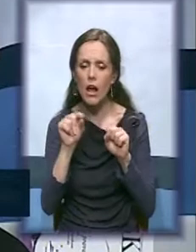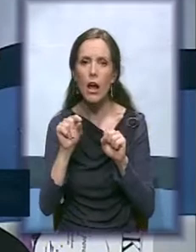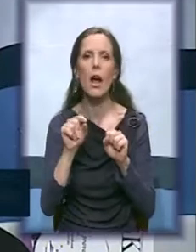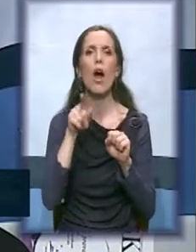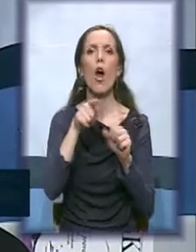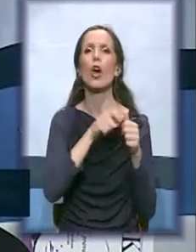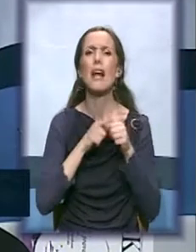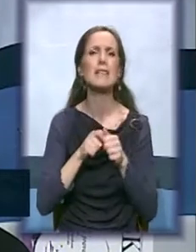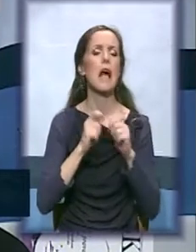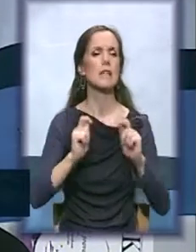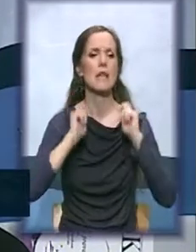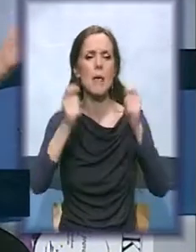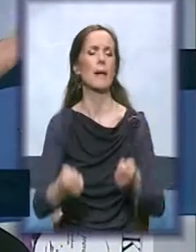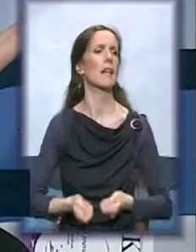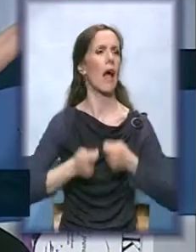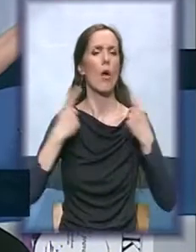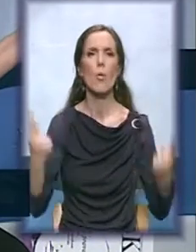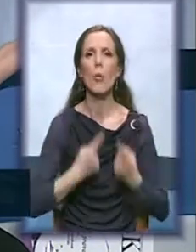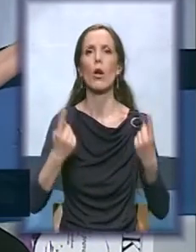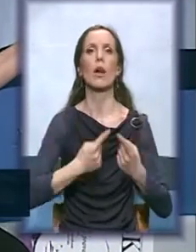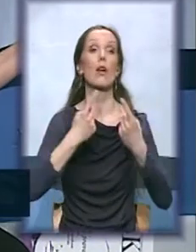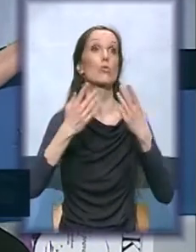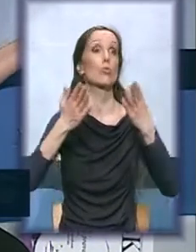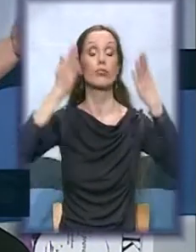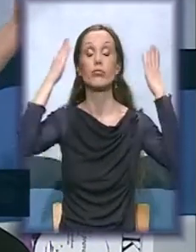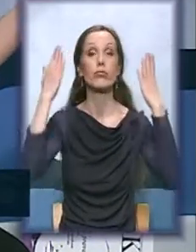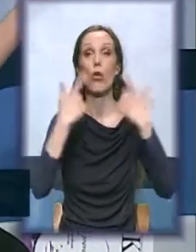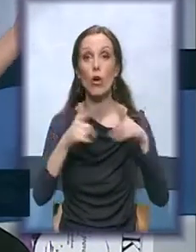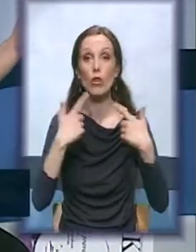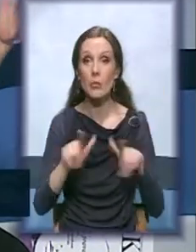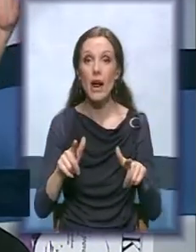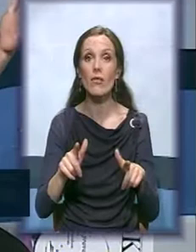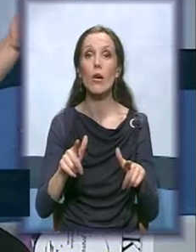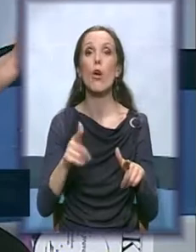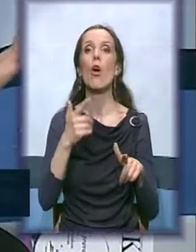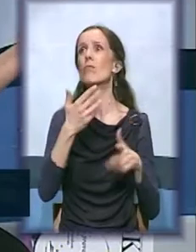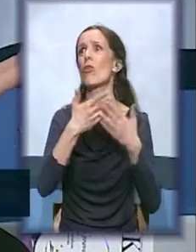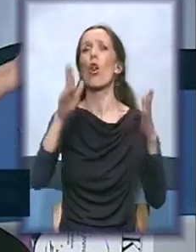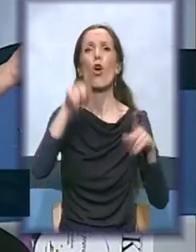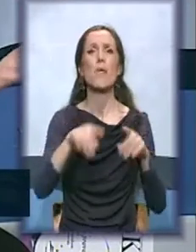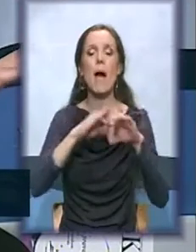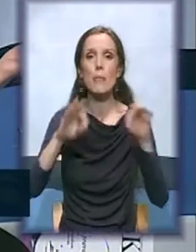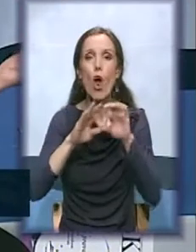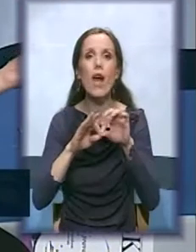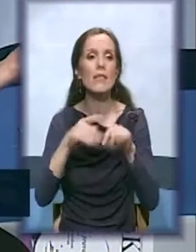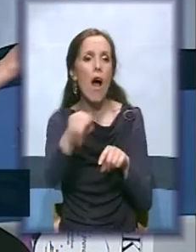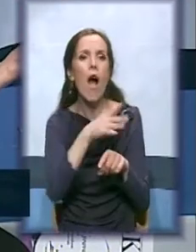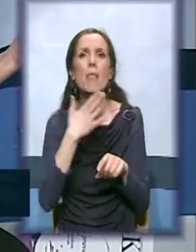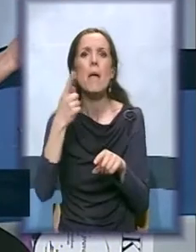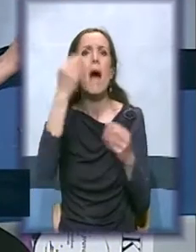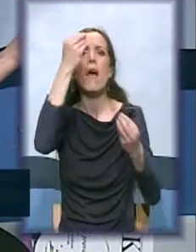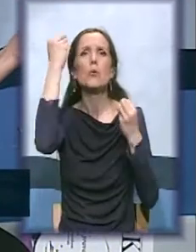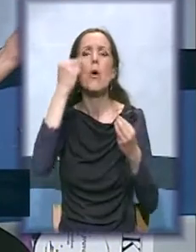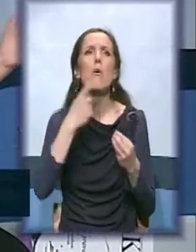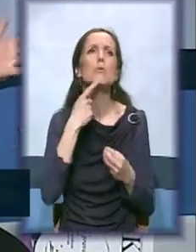pokreću, Boži i kako više odobravaju. Ko je malo projekta, da nema edukovanog kadra i da je to ono, pa ne zna, pa